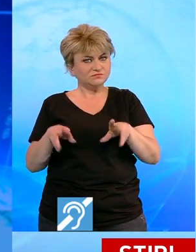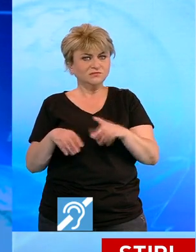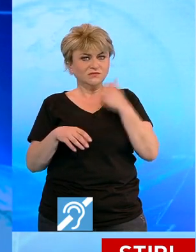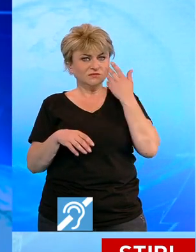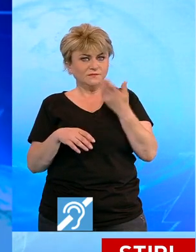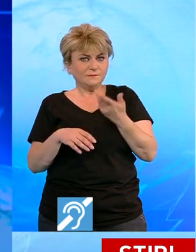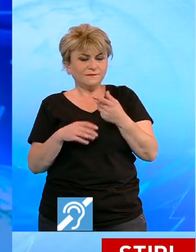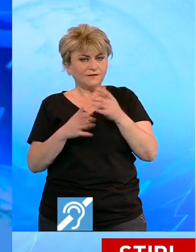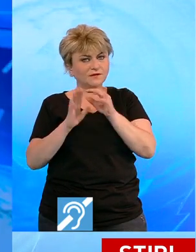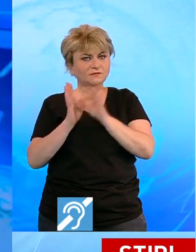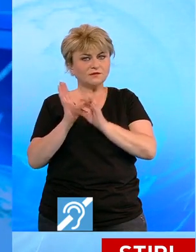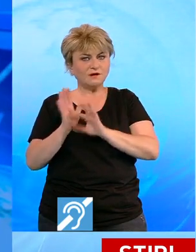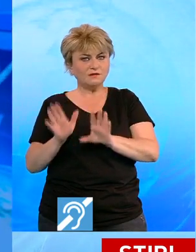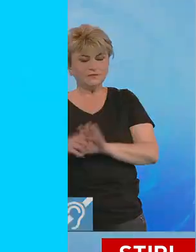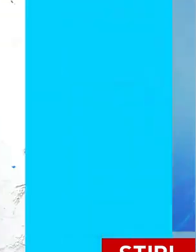Bianca Timșa vine cu detalii.